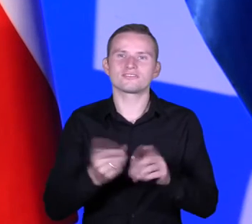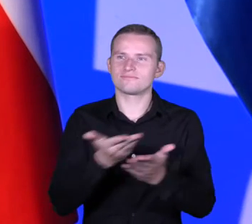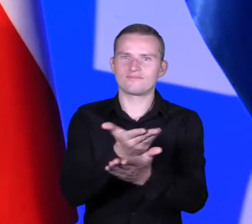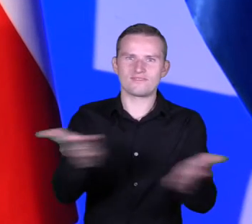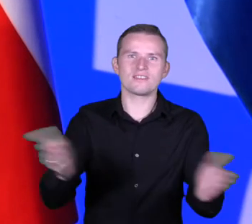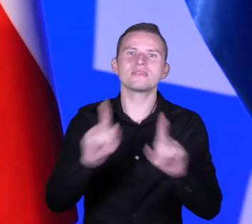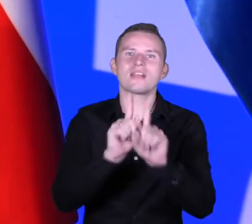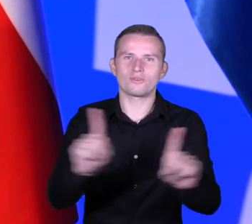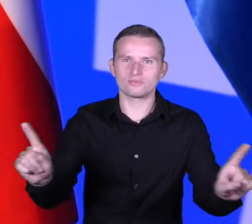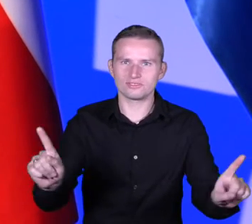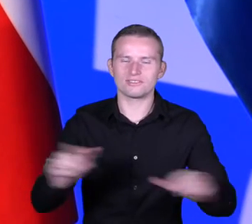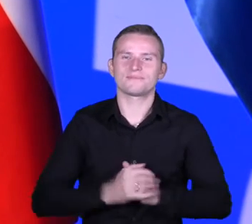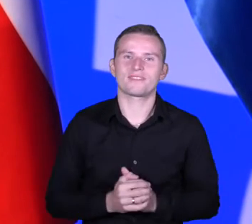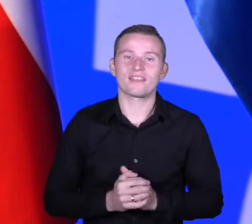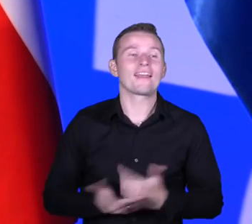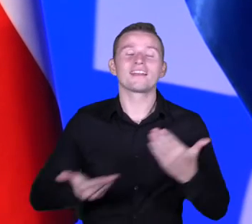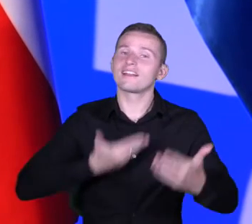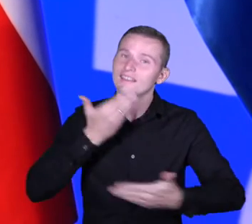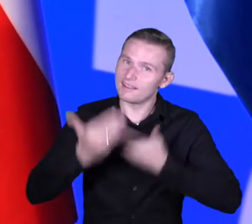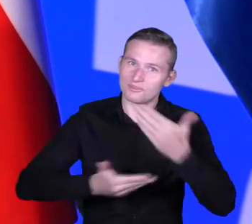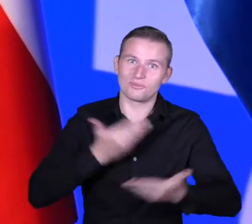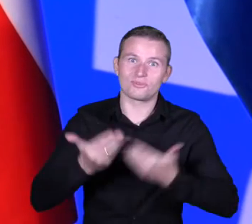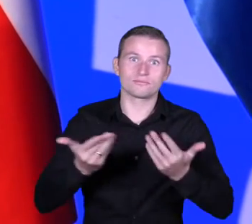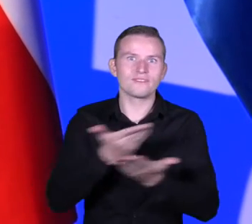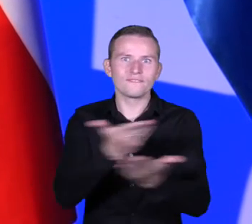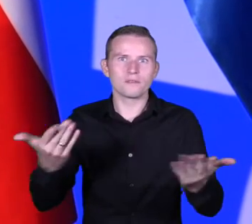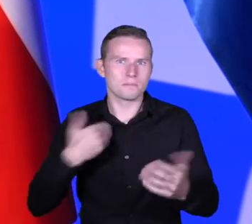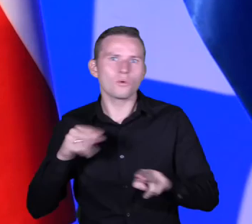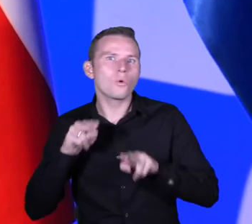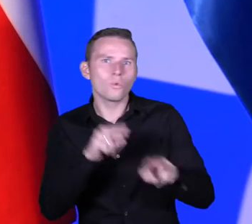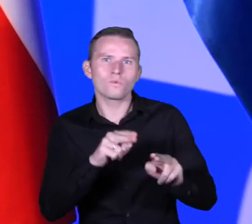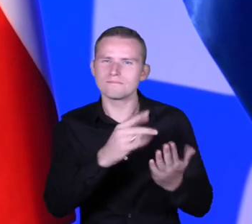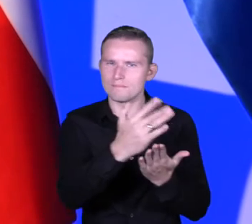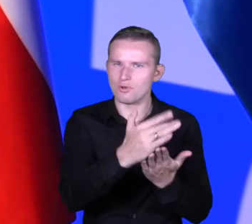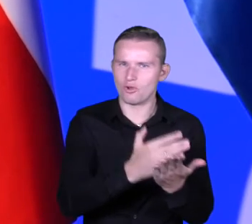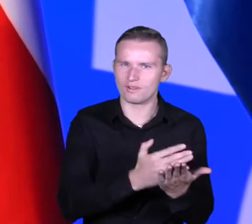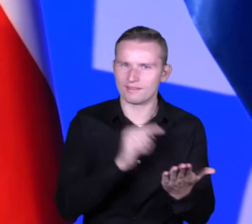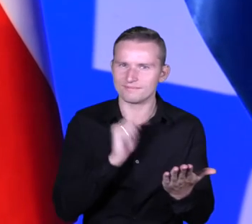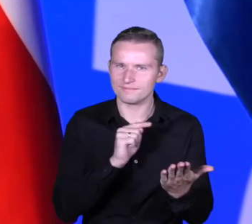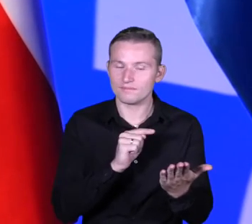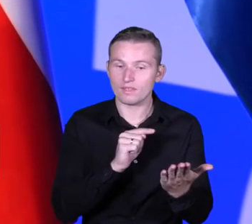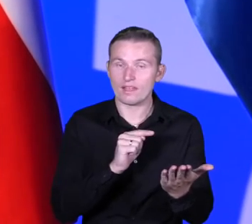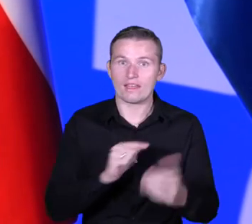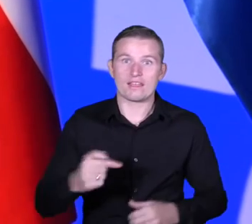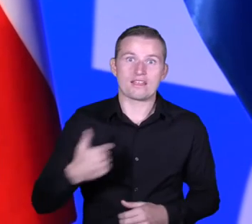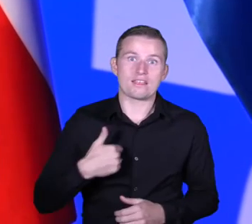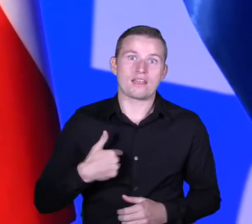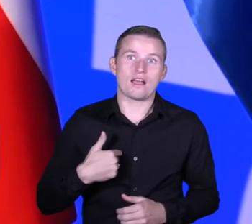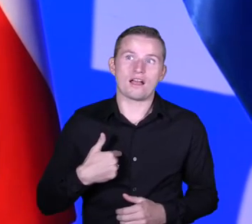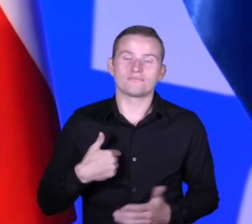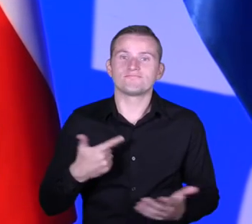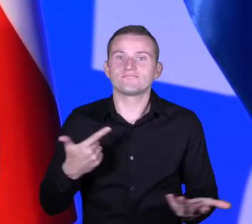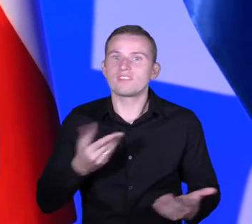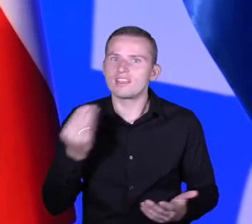nauczyciele. Gratuluję serdecznie, że wzięli państwo udział w tym programie. Ja tak byłam włączana, jeszcze nie